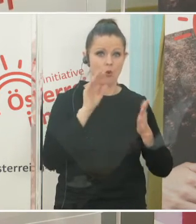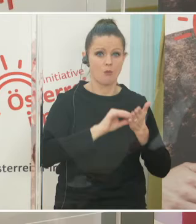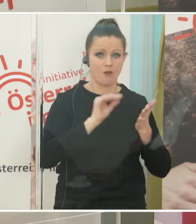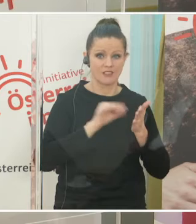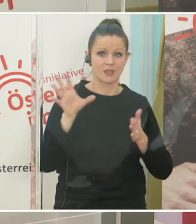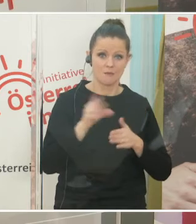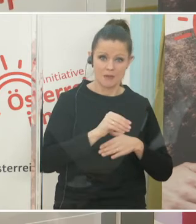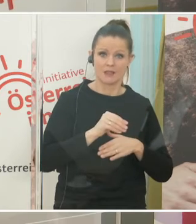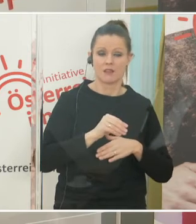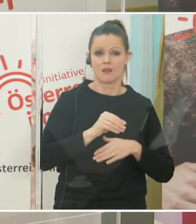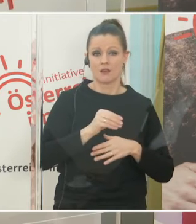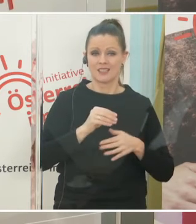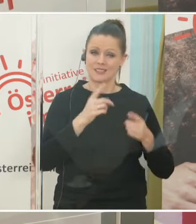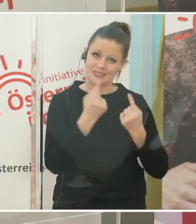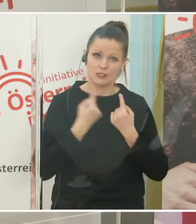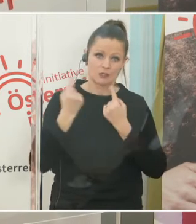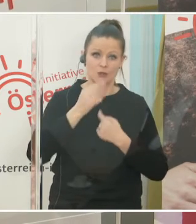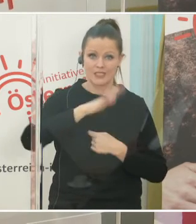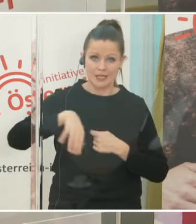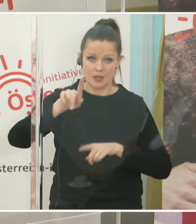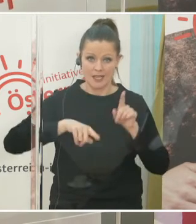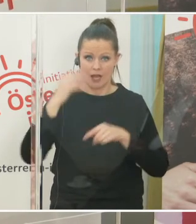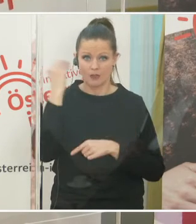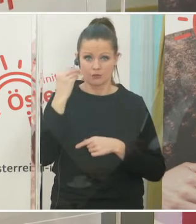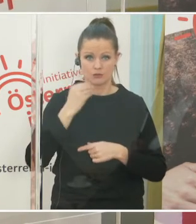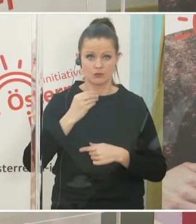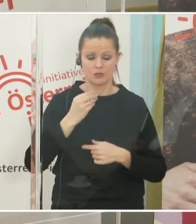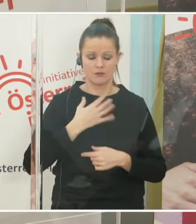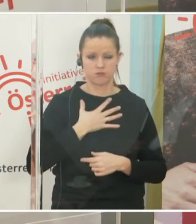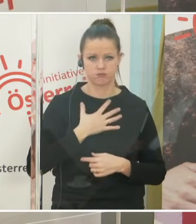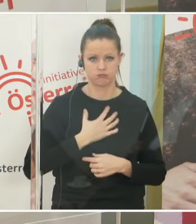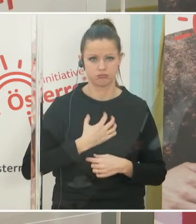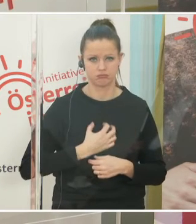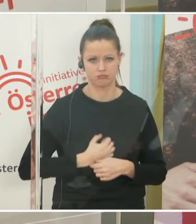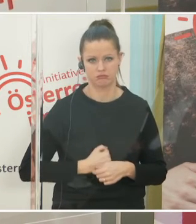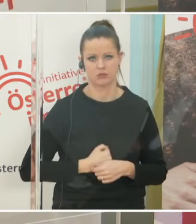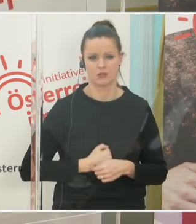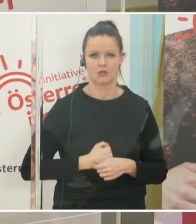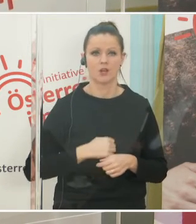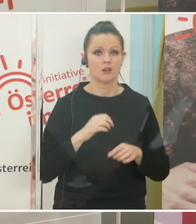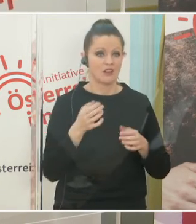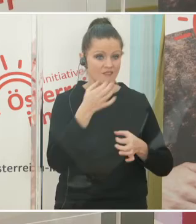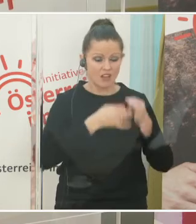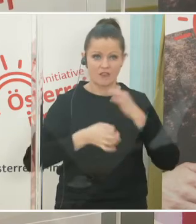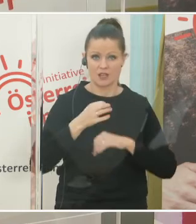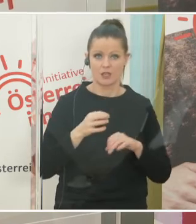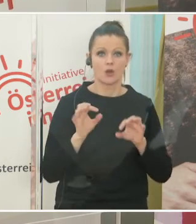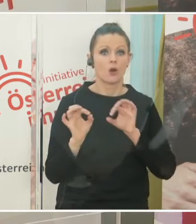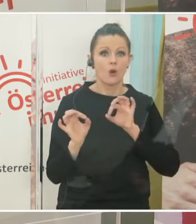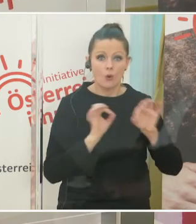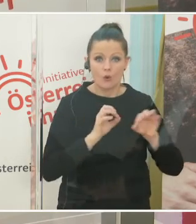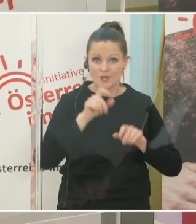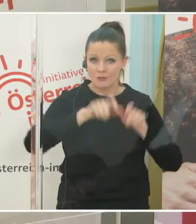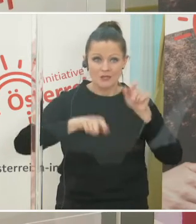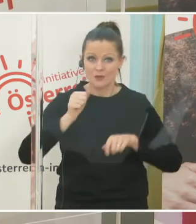den Kindergärten und Schulen langsam mürbe wurden und werden. Aber auch von denjenigen, die jeden Tag zur